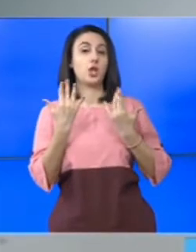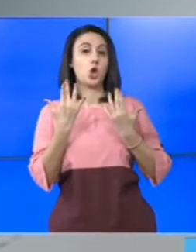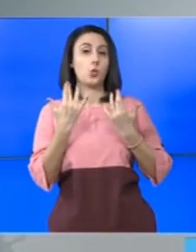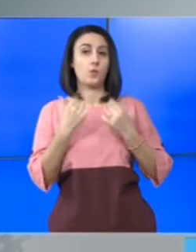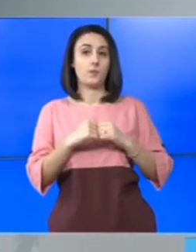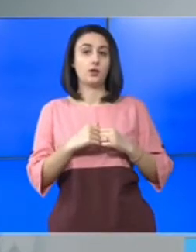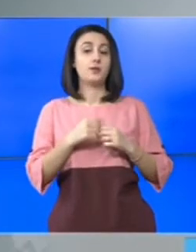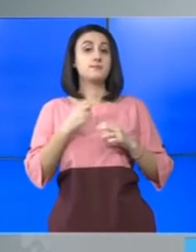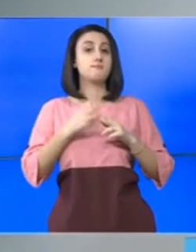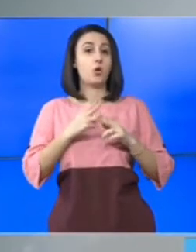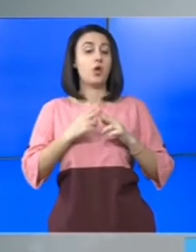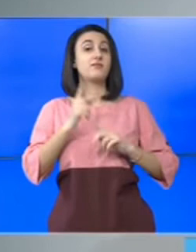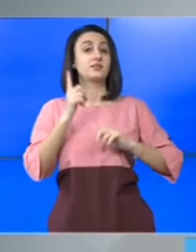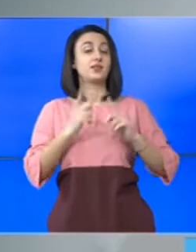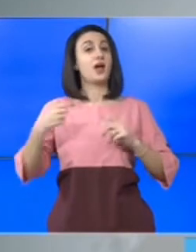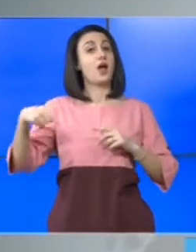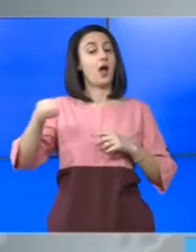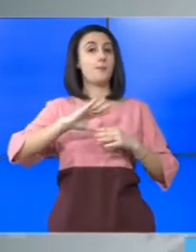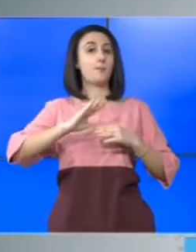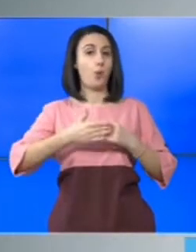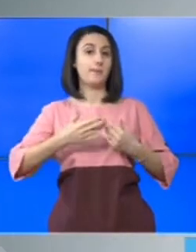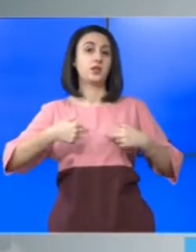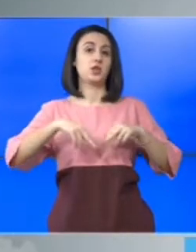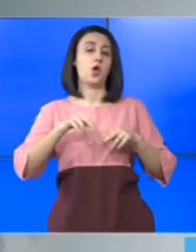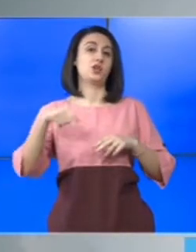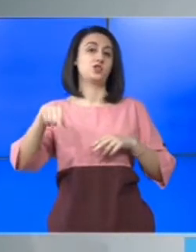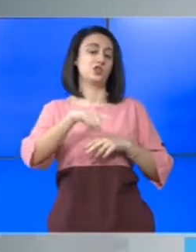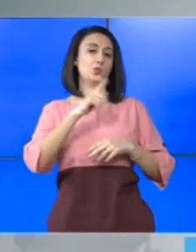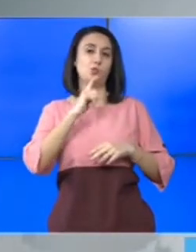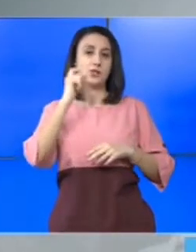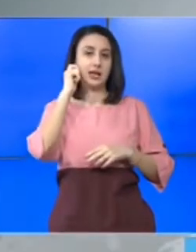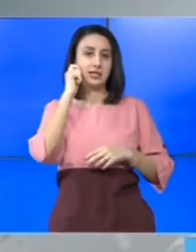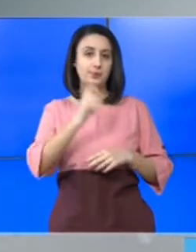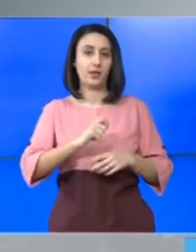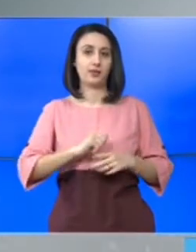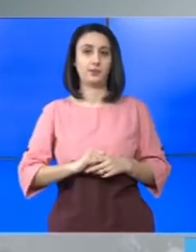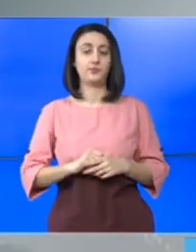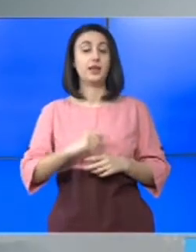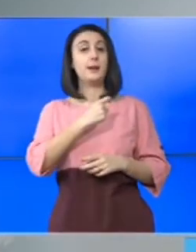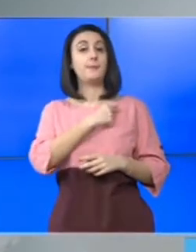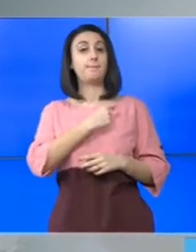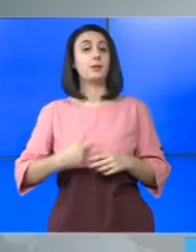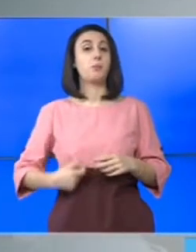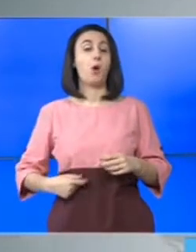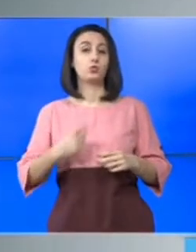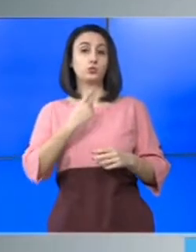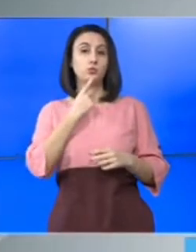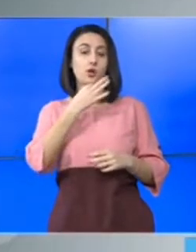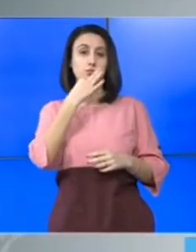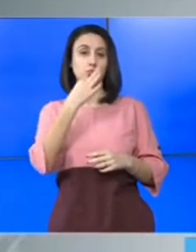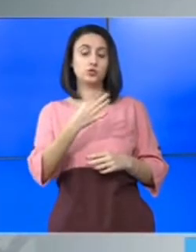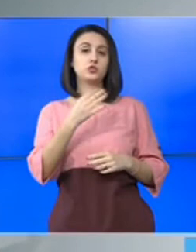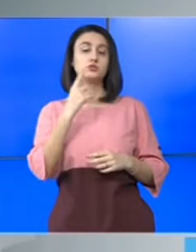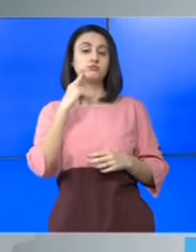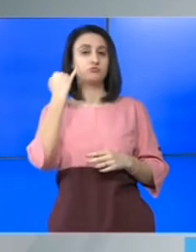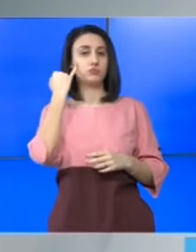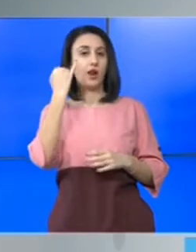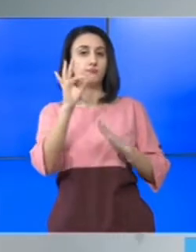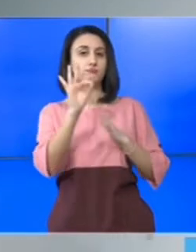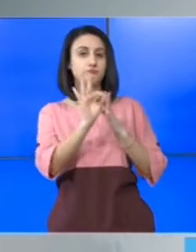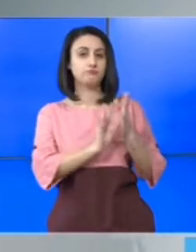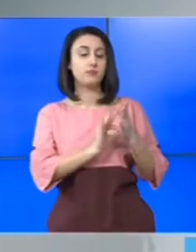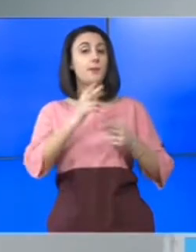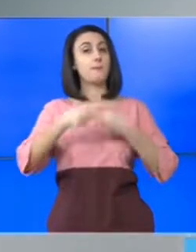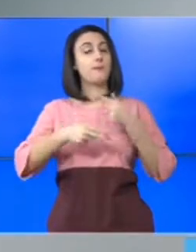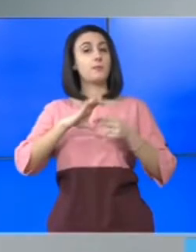de infectări, dacă în jurul nostru acestea nu se respectă. Primarul Timișoarei susține că scenariile privind pandemia de COVID